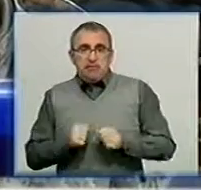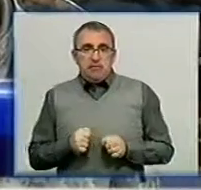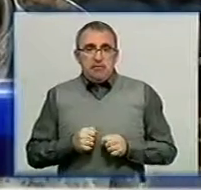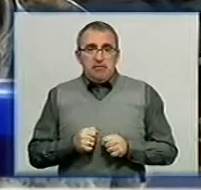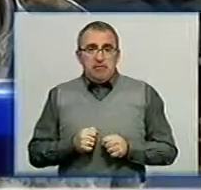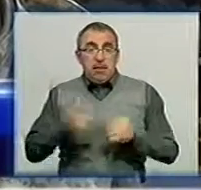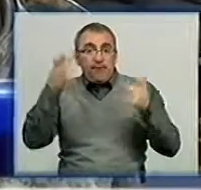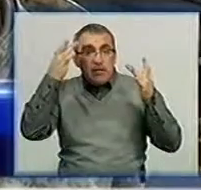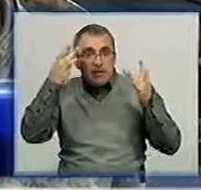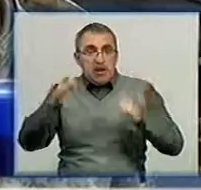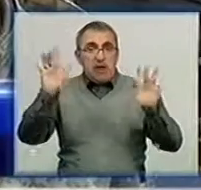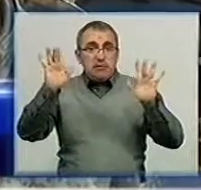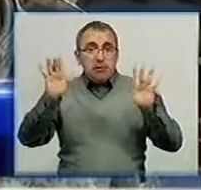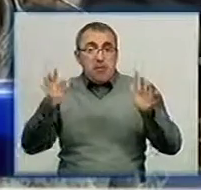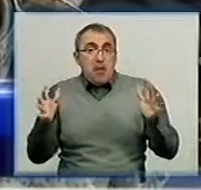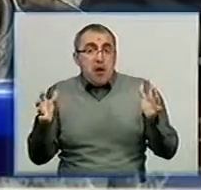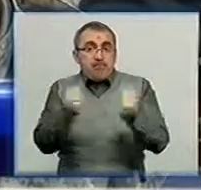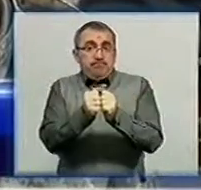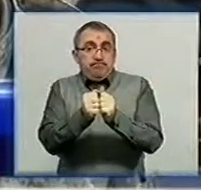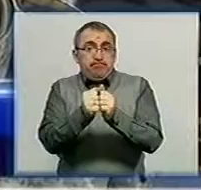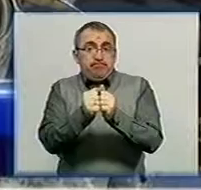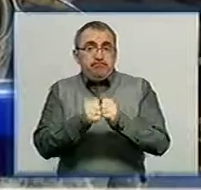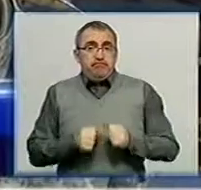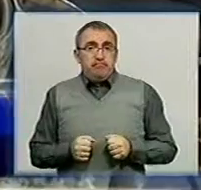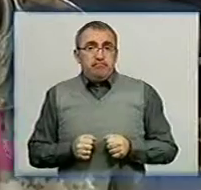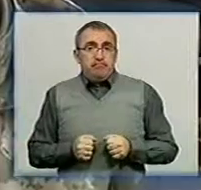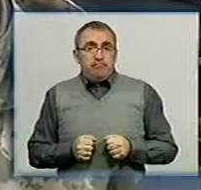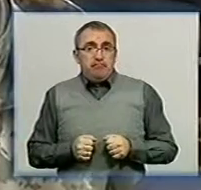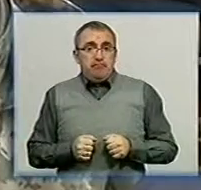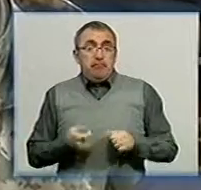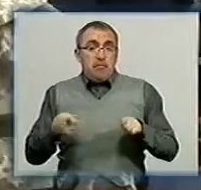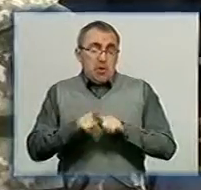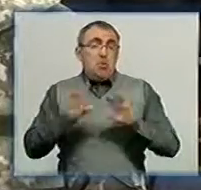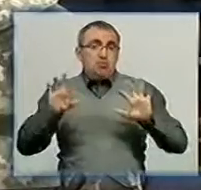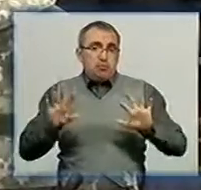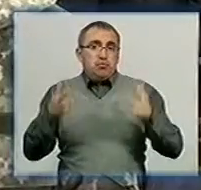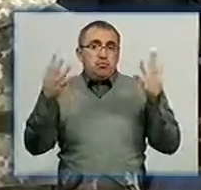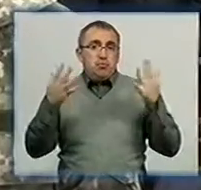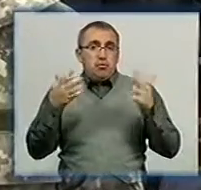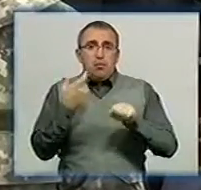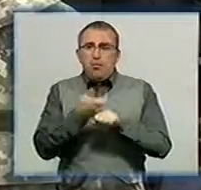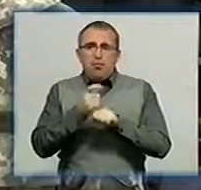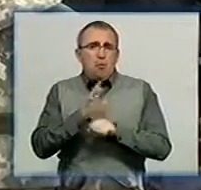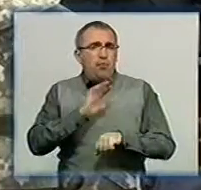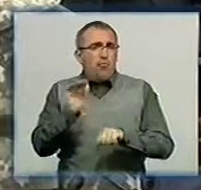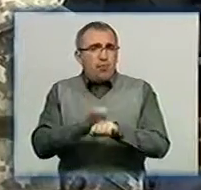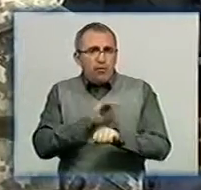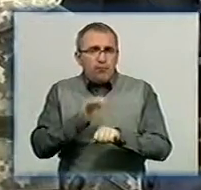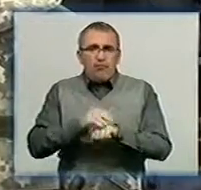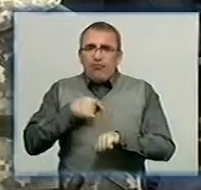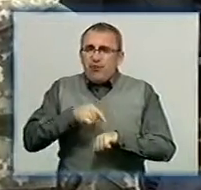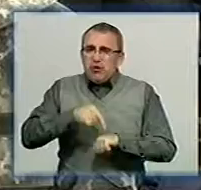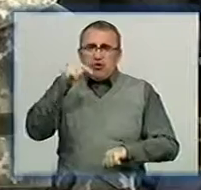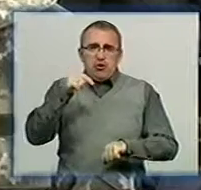Внезапно їх застали. Так случилось. Дуже був добрий, відзивчий,